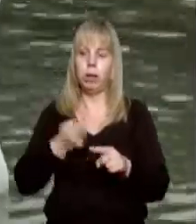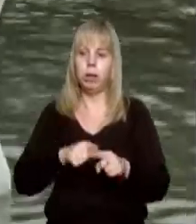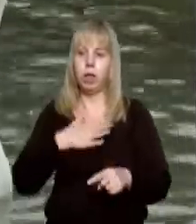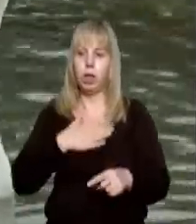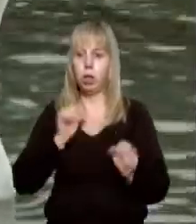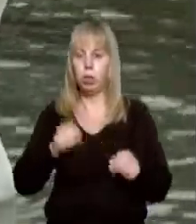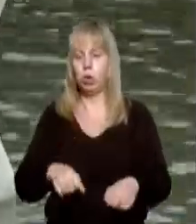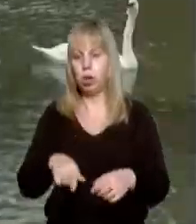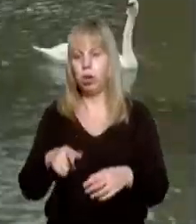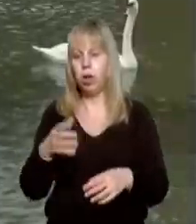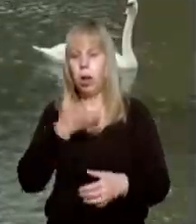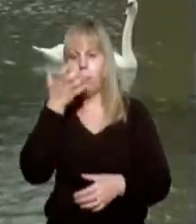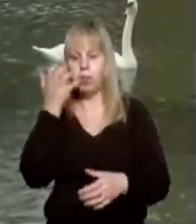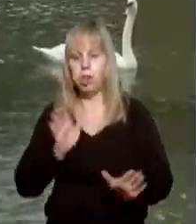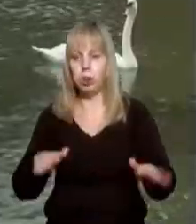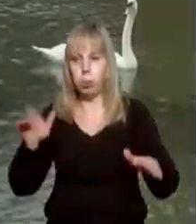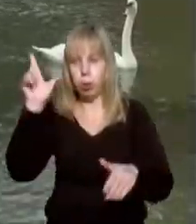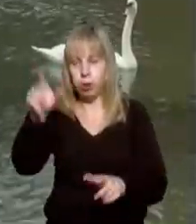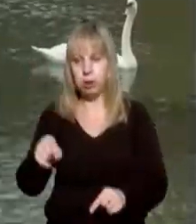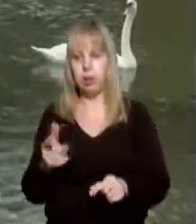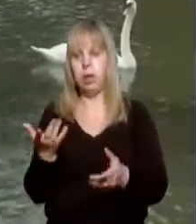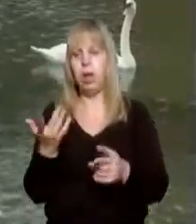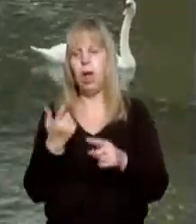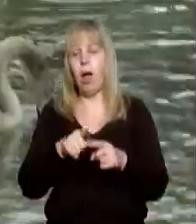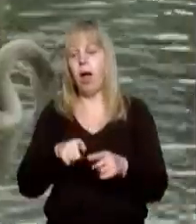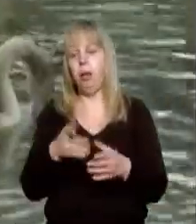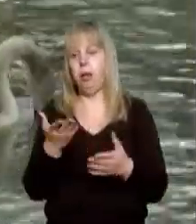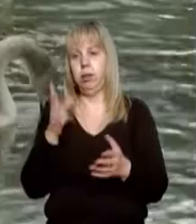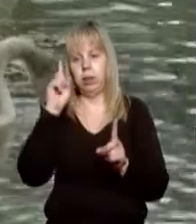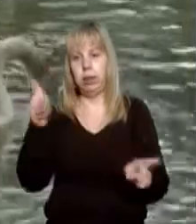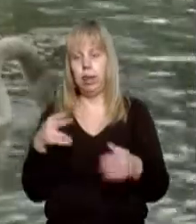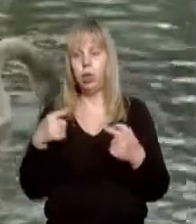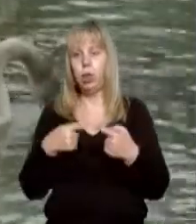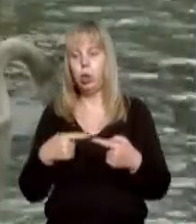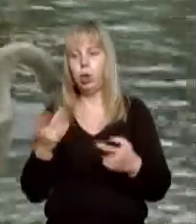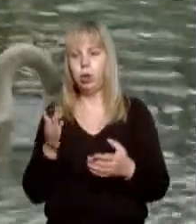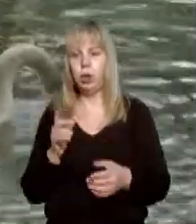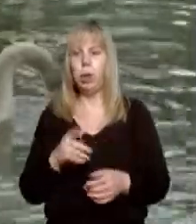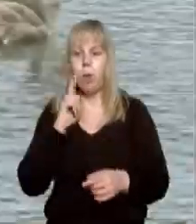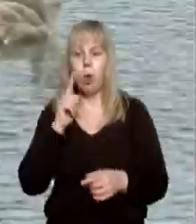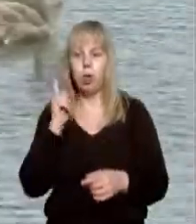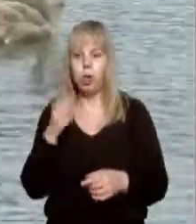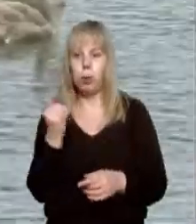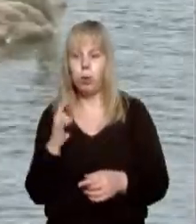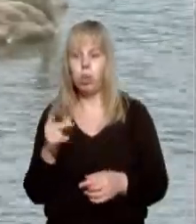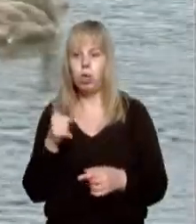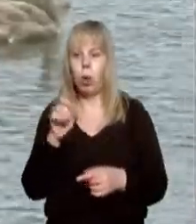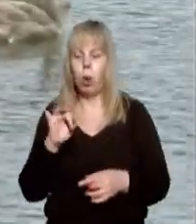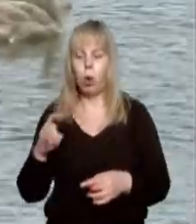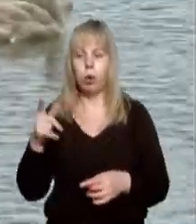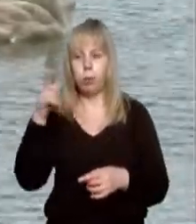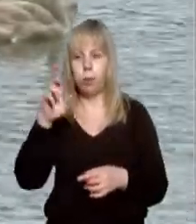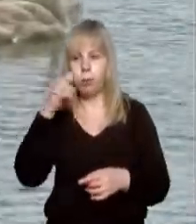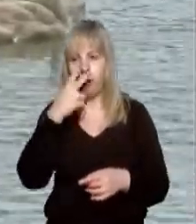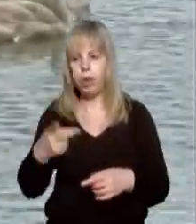відкончувати південніше, але це треба їх кільцювати, щоб ми знали точно, що це місцеві чи ні. Молодих шипунів зоолог Василь